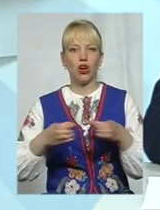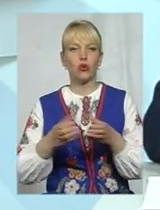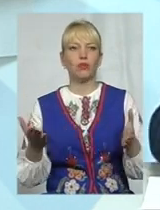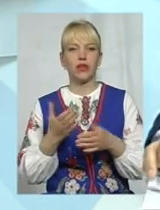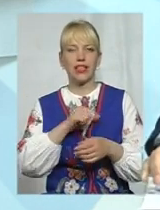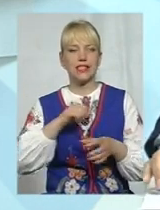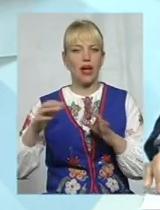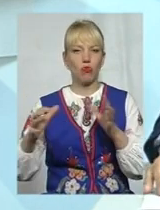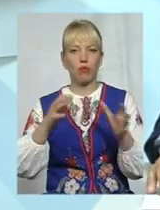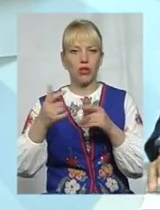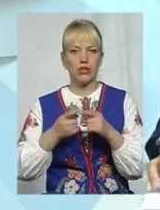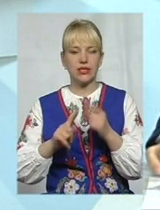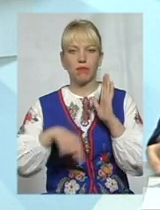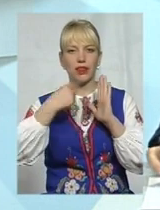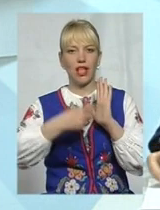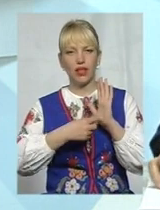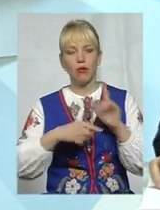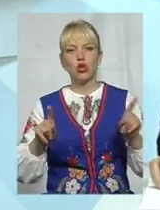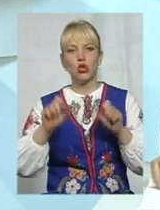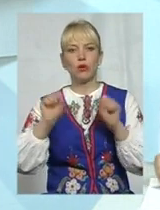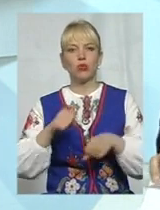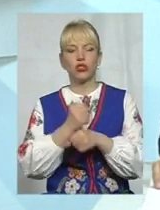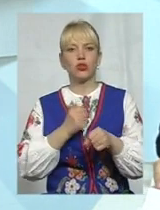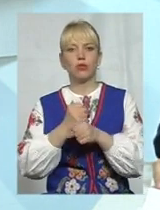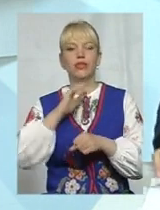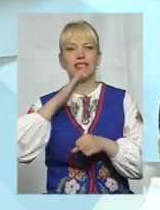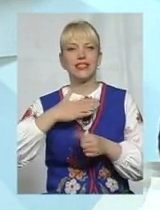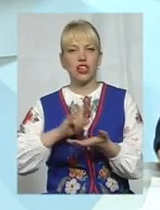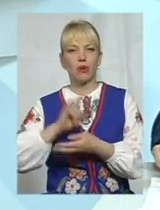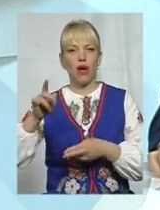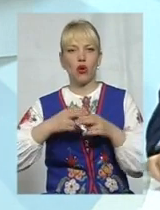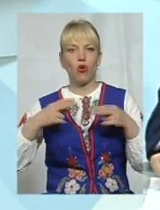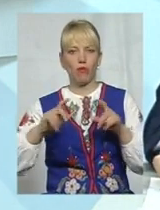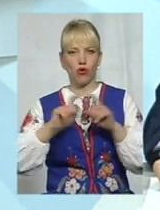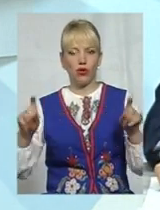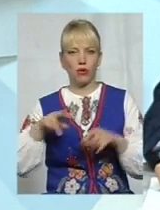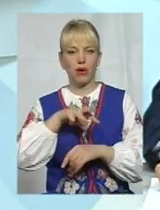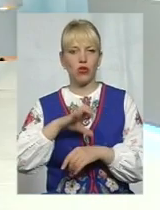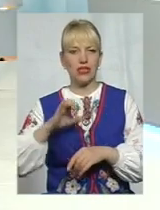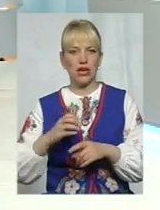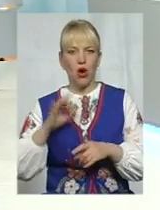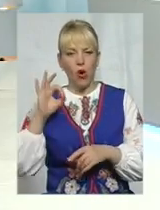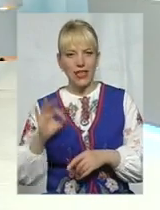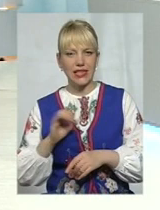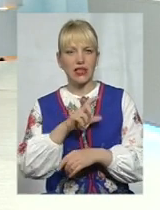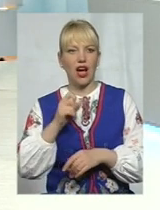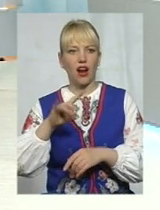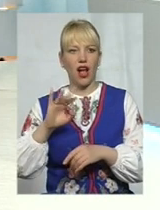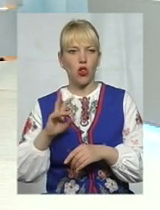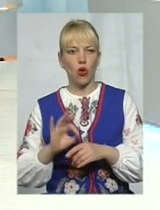самоопікується питаннями, що ж можна зробити з нашим аеропортом, Миколою Олександровичем Харкавом. Доброго здоров'я, шановні.